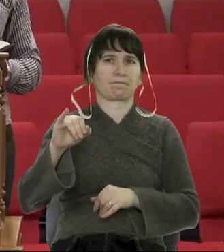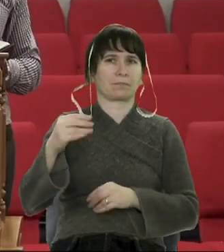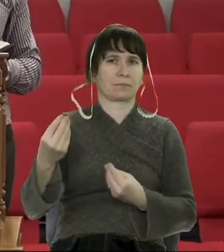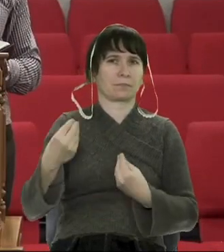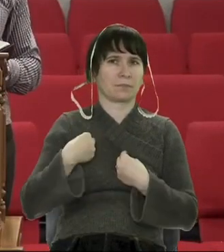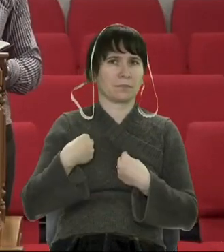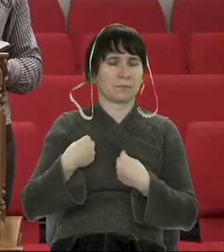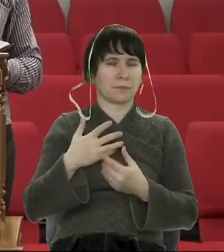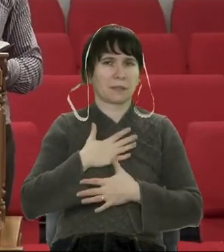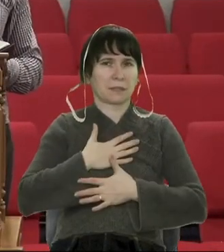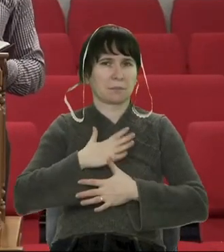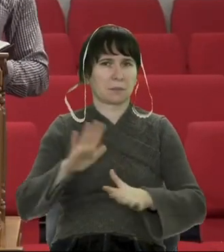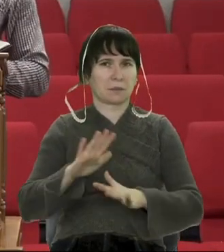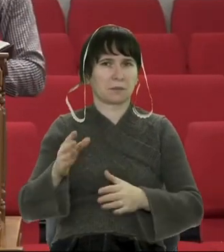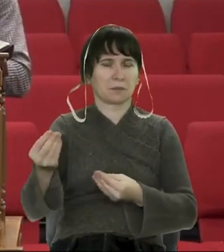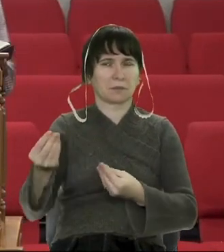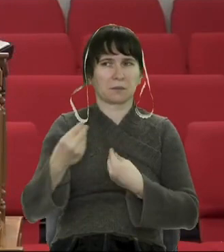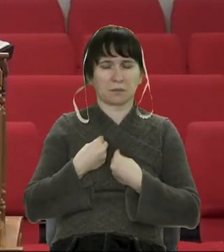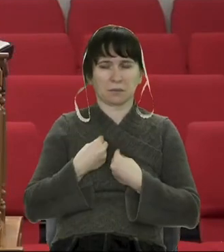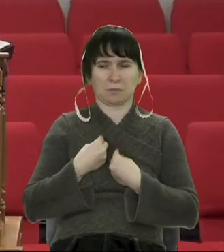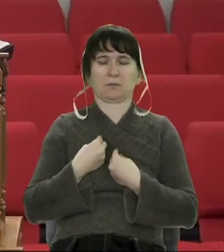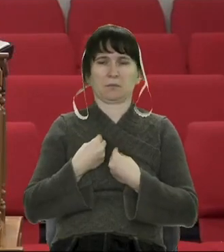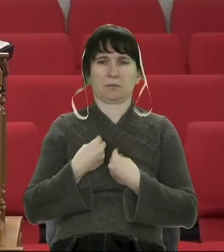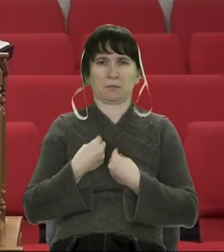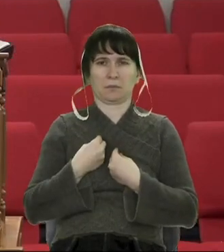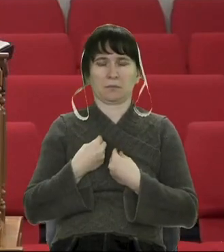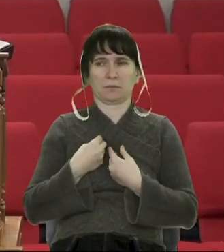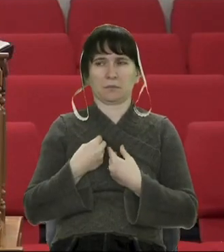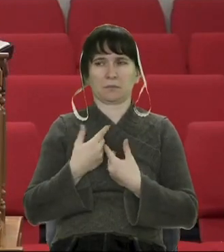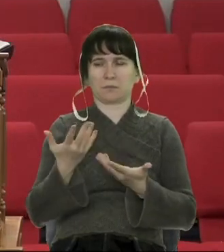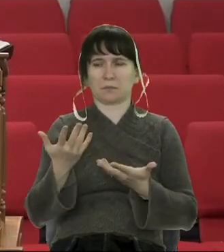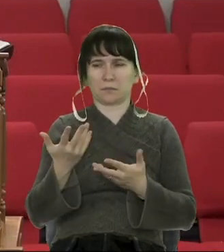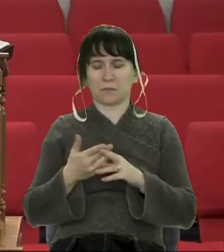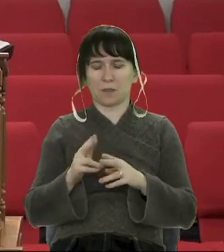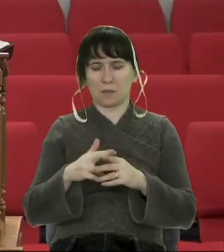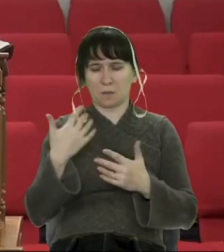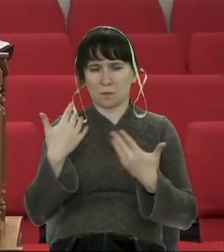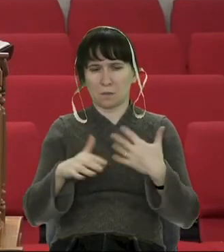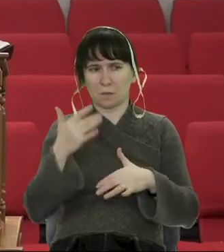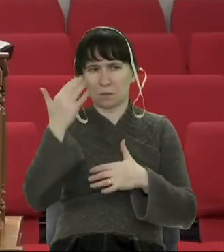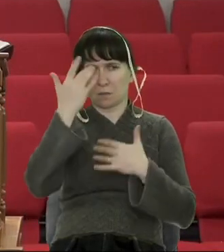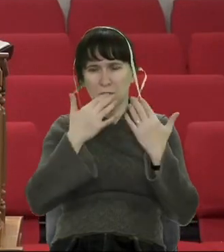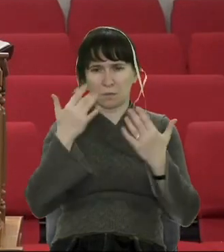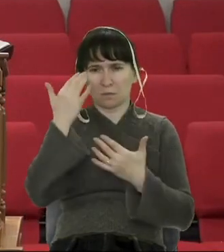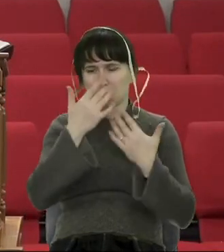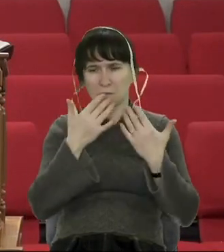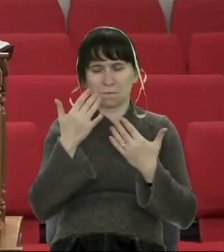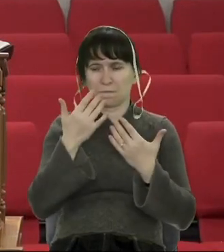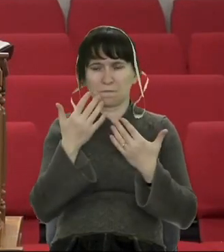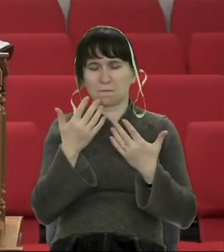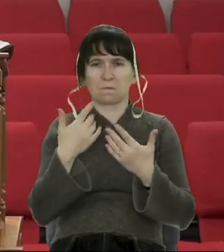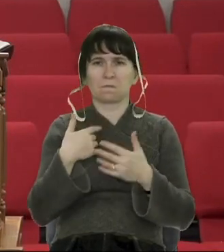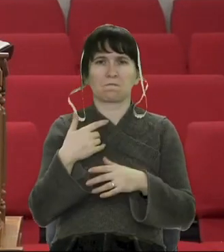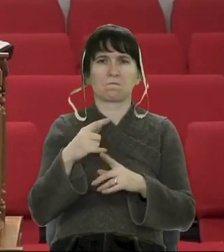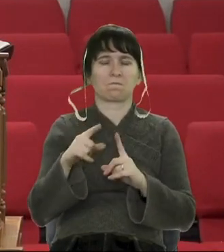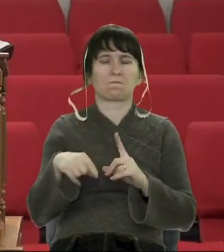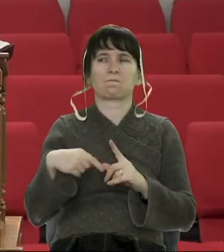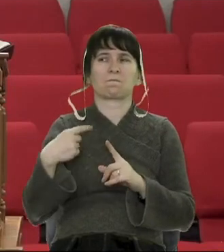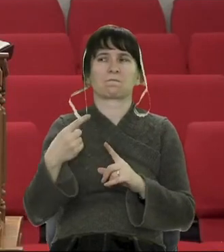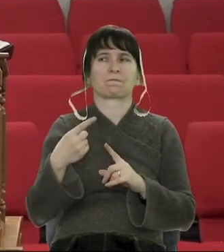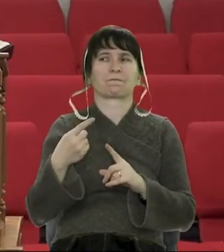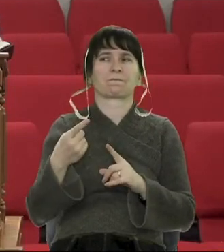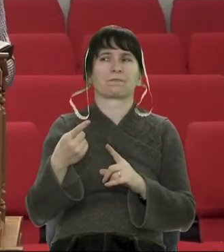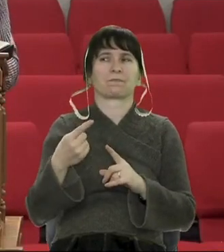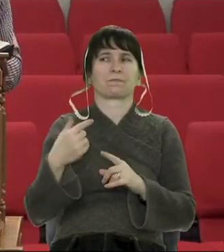людини проявляються. І ми от її раз побачили, а потім вже у нас думка склалась така про цю людину. І нас питають, що ти можеш